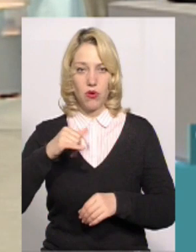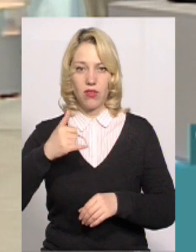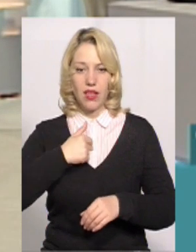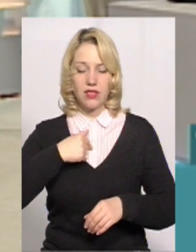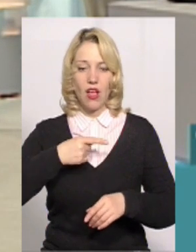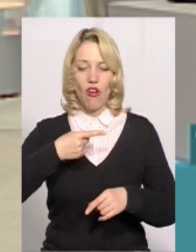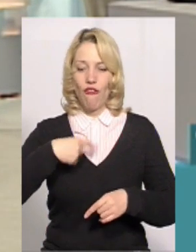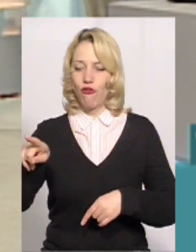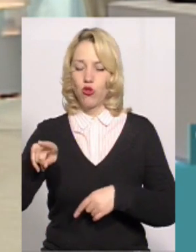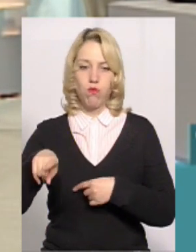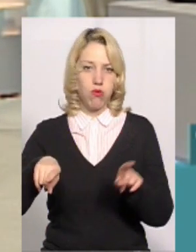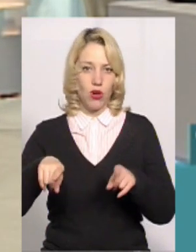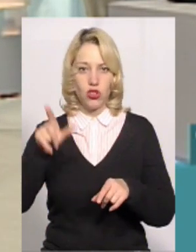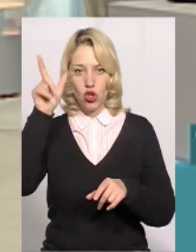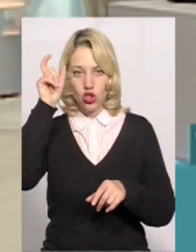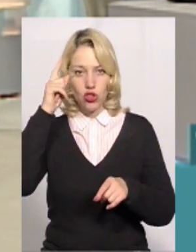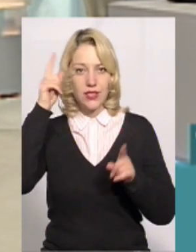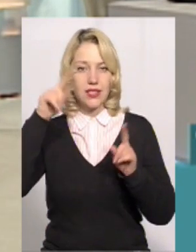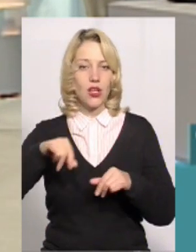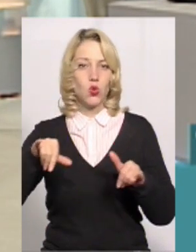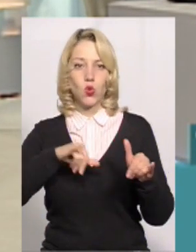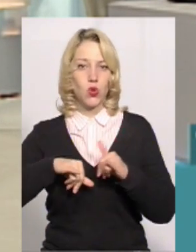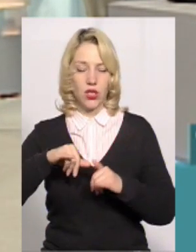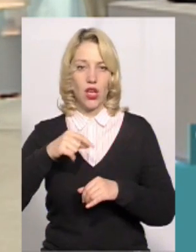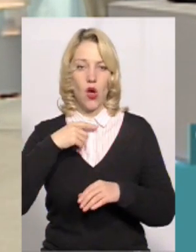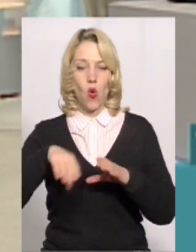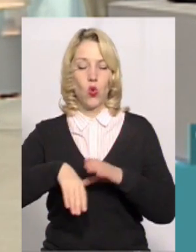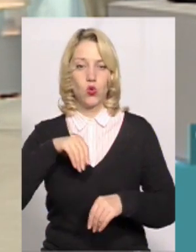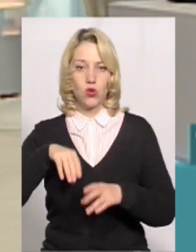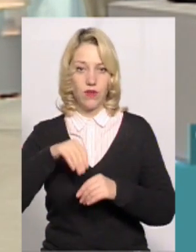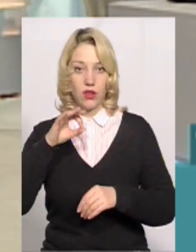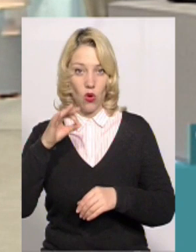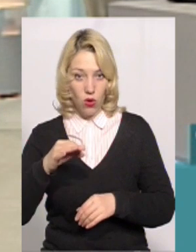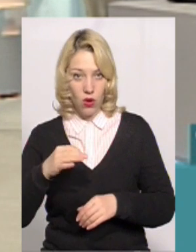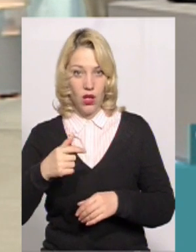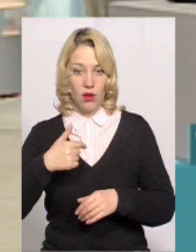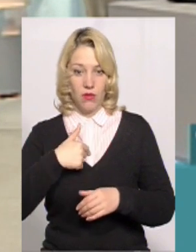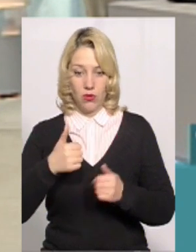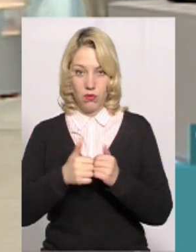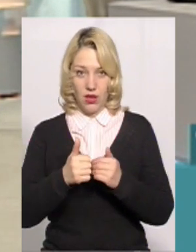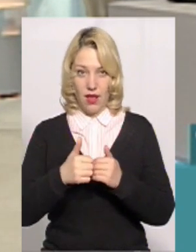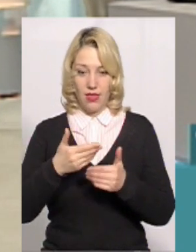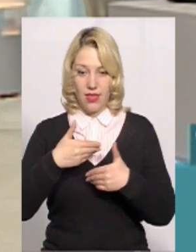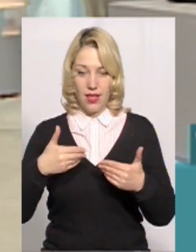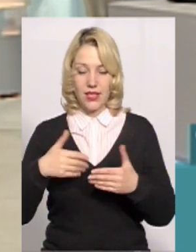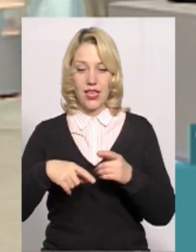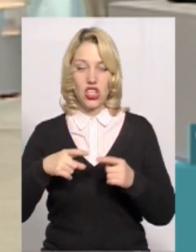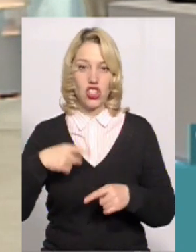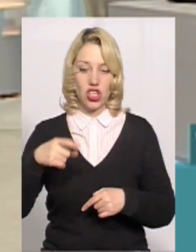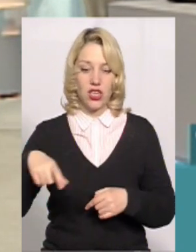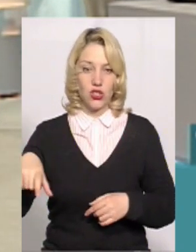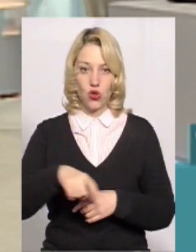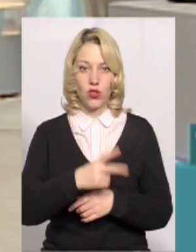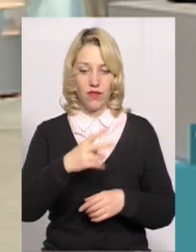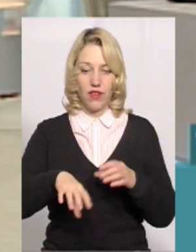футболять, хто знає куди, хто голосувати. Ми тут біля нас через дорогу дві виборчі